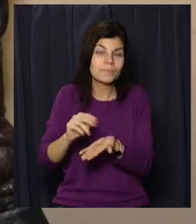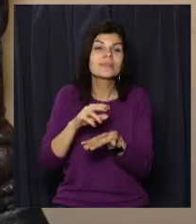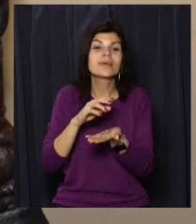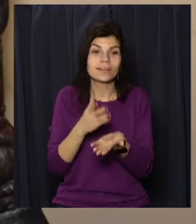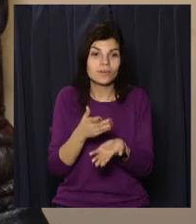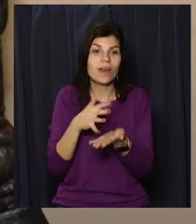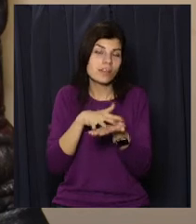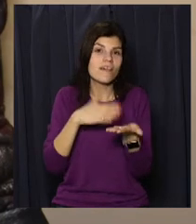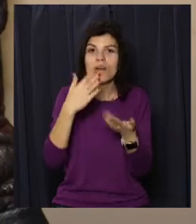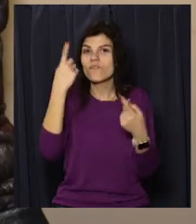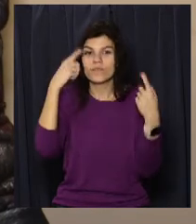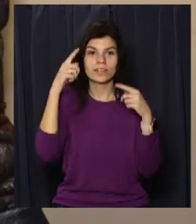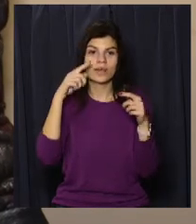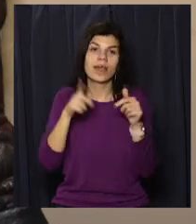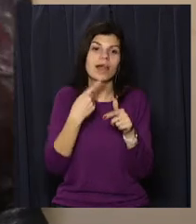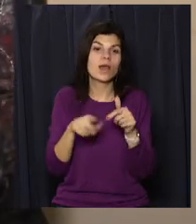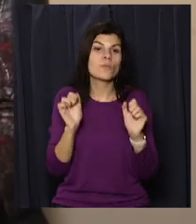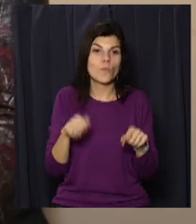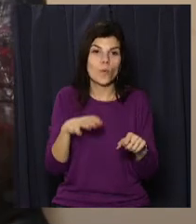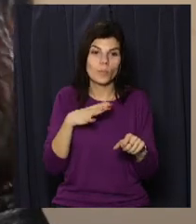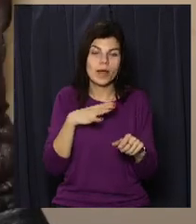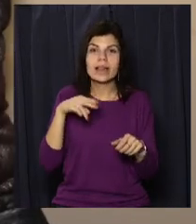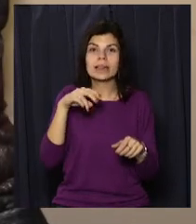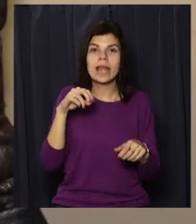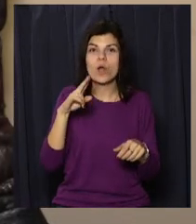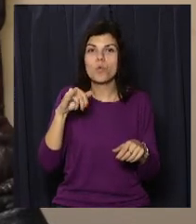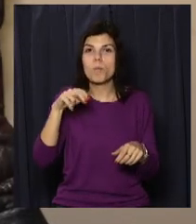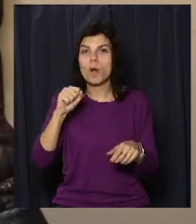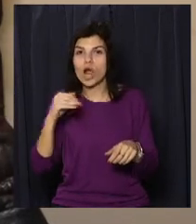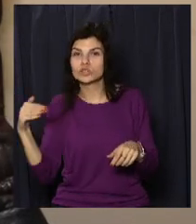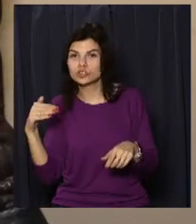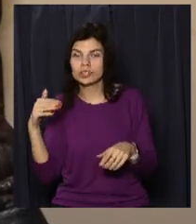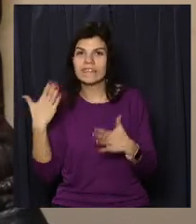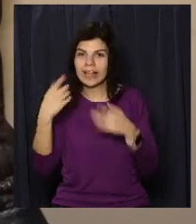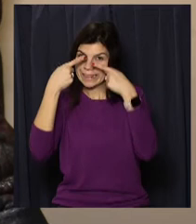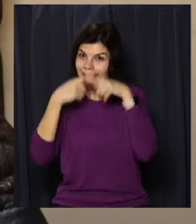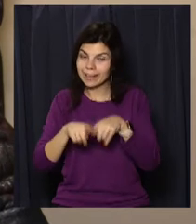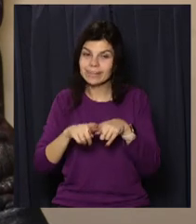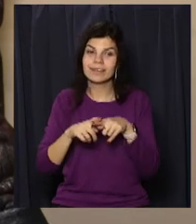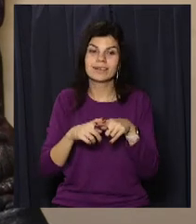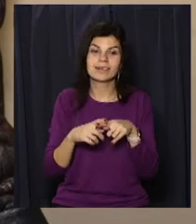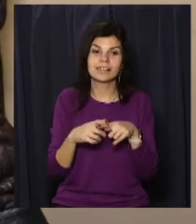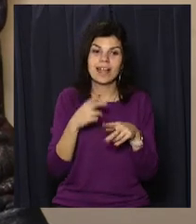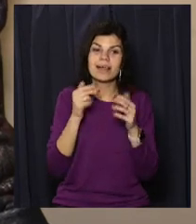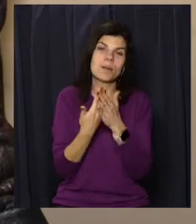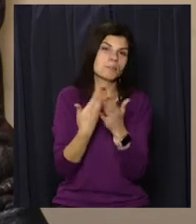ваша фантазія. Лібо це може бути декупажна техніка. Ось, опять-таки, заготовка, як середечко.